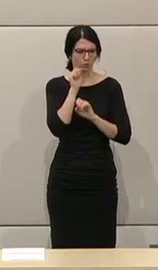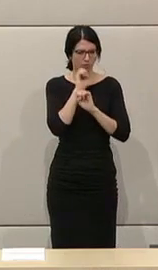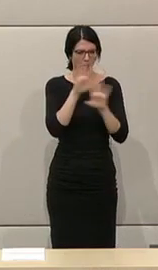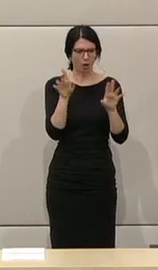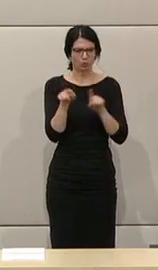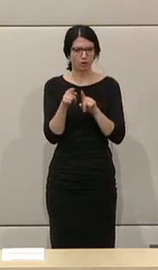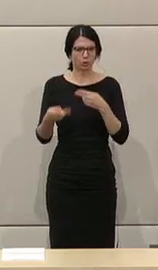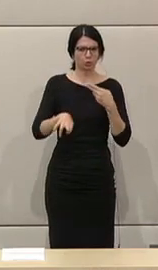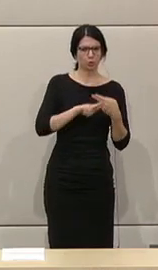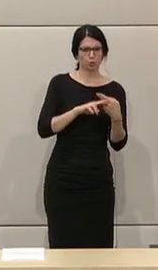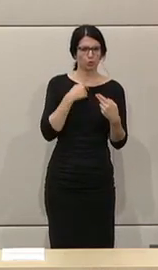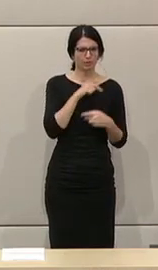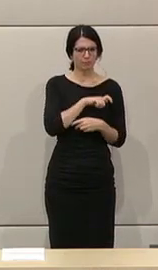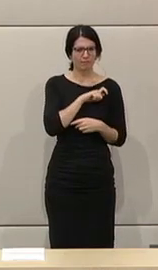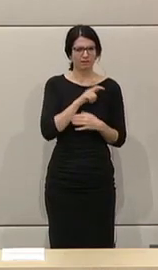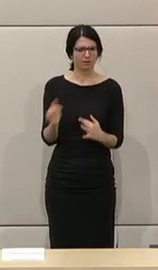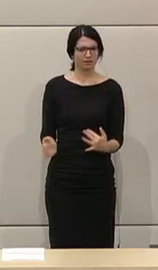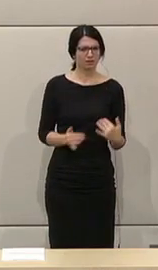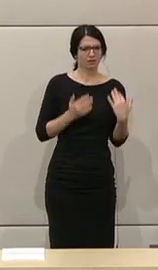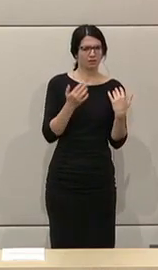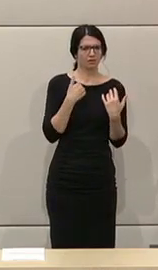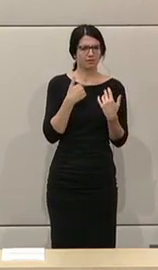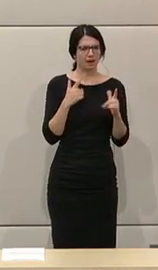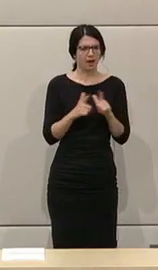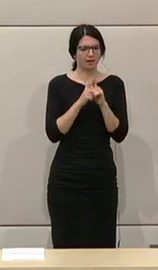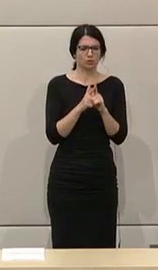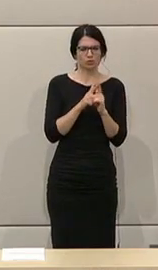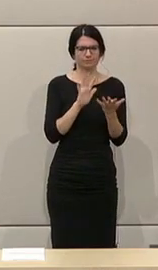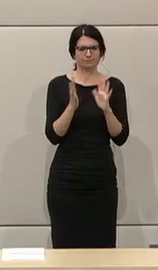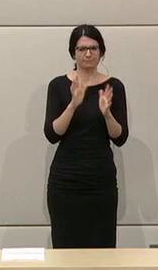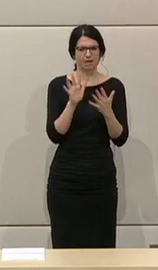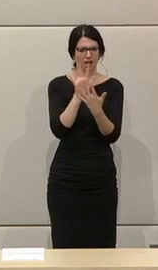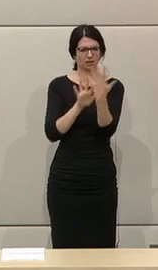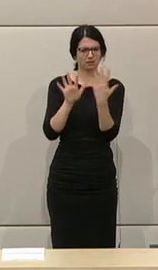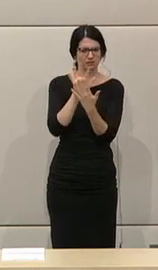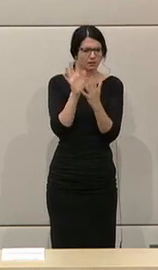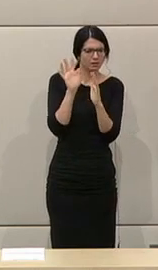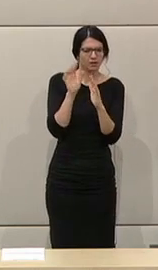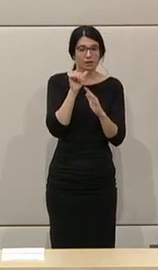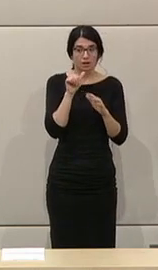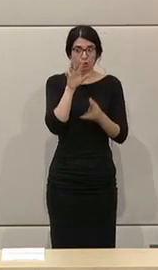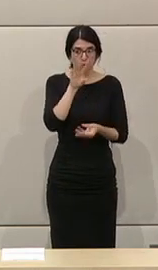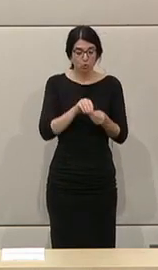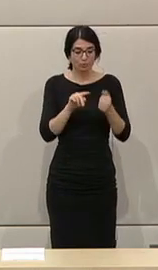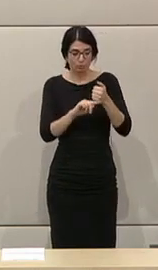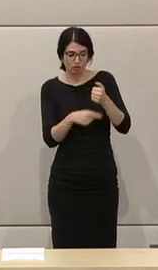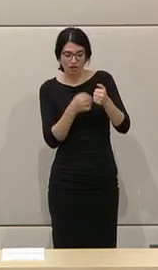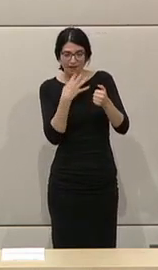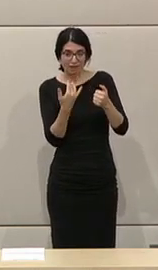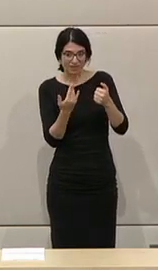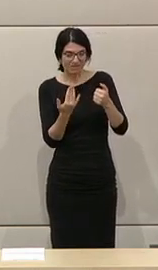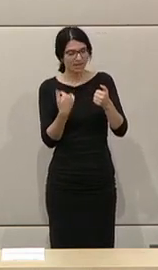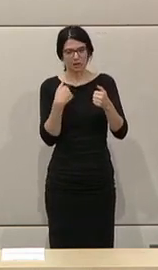zurückfließen. Auch das ist völlig intransparent. Und wir wissen nicht genau, um welche Summen es geht. Es geht um die Unterstützung von